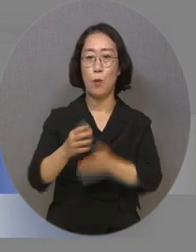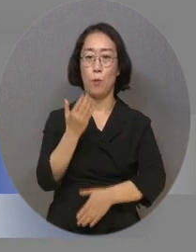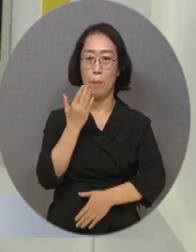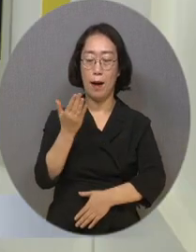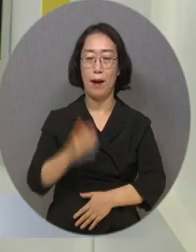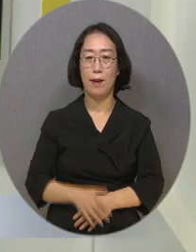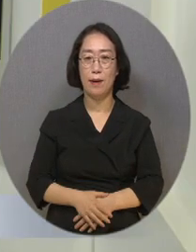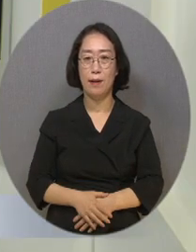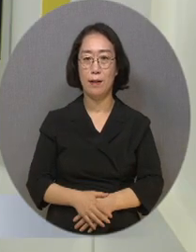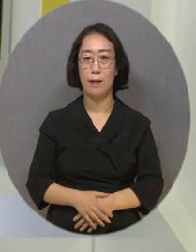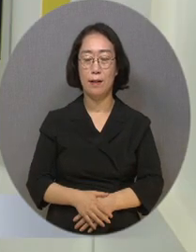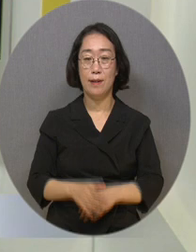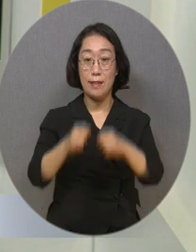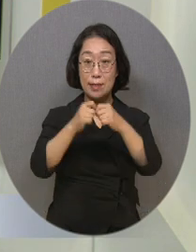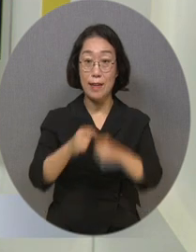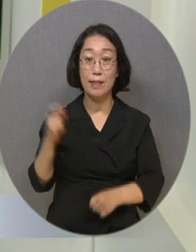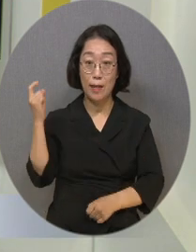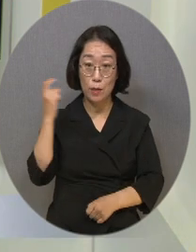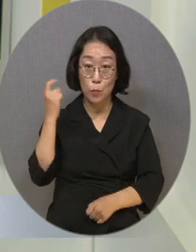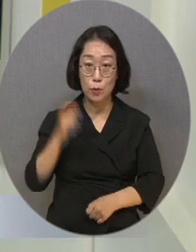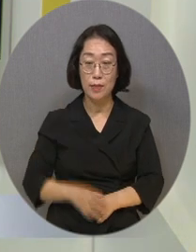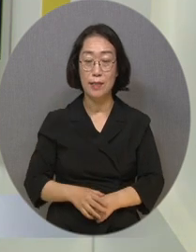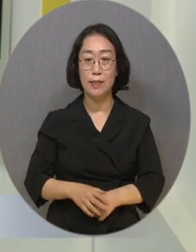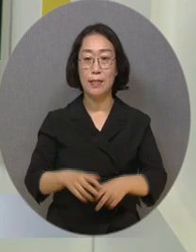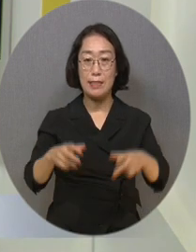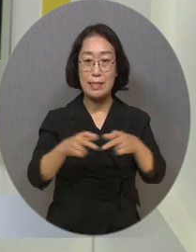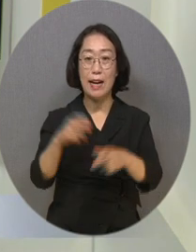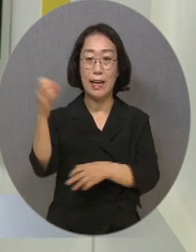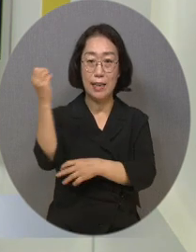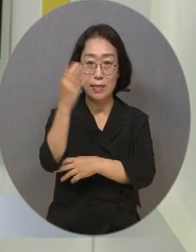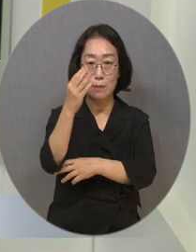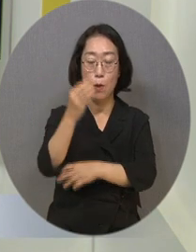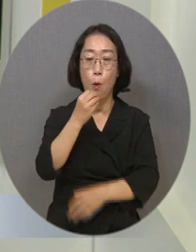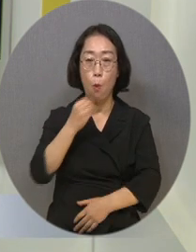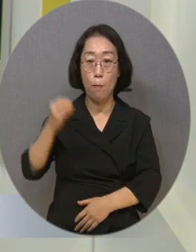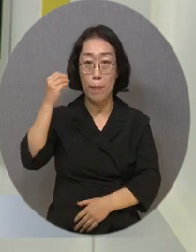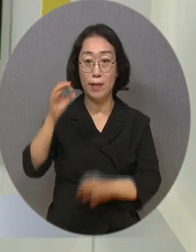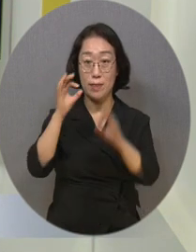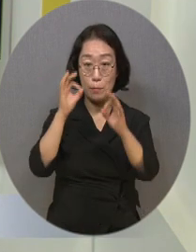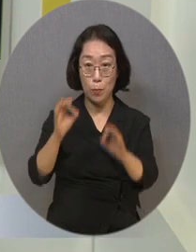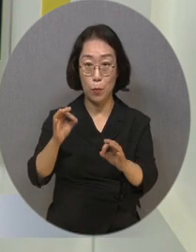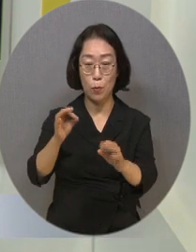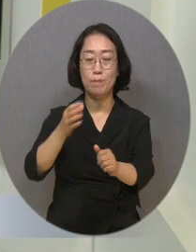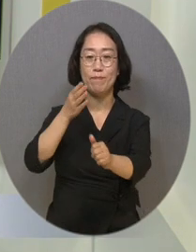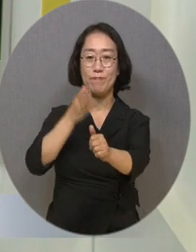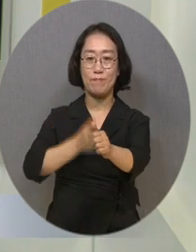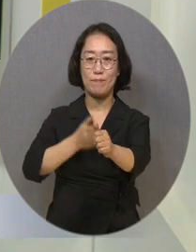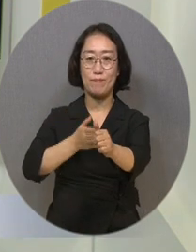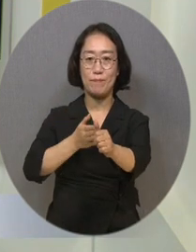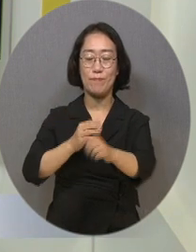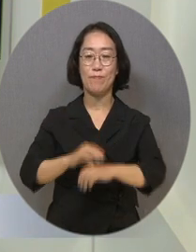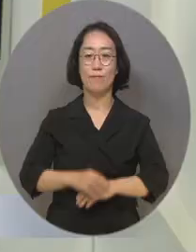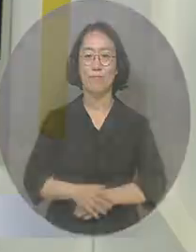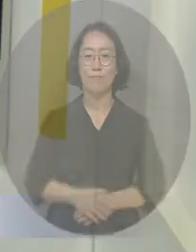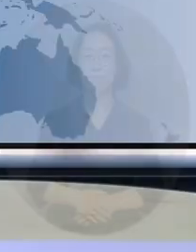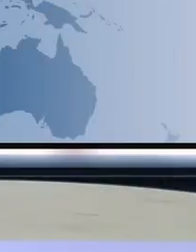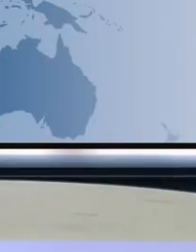더 자세한 뉴스는 장애인신문과 웰페어 뉴스 홈페이지를 통해 확인할 수 있습니다.